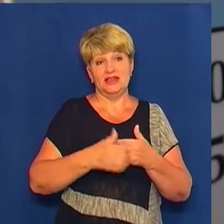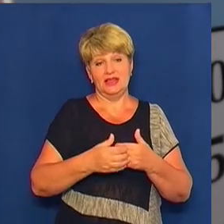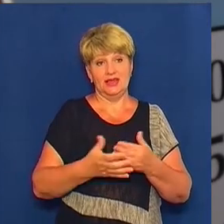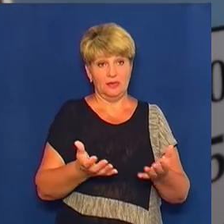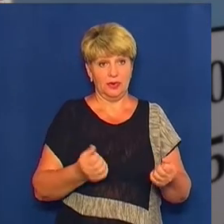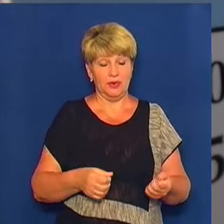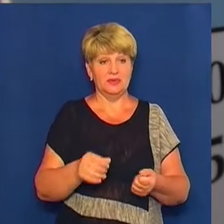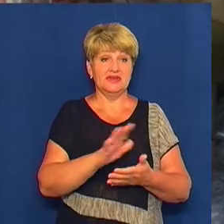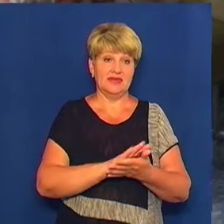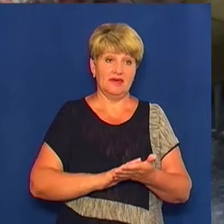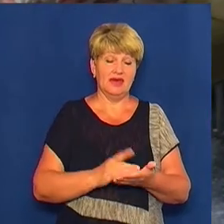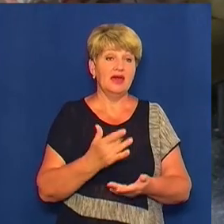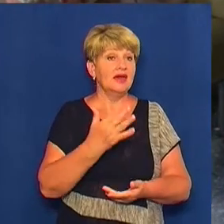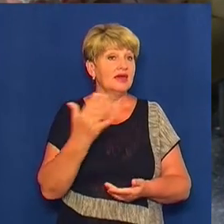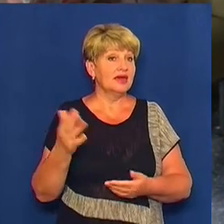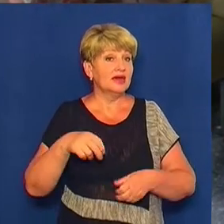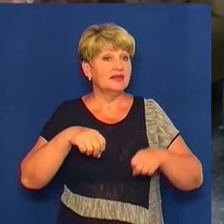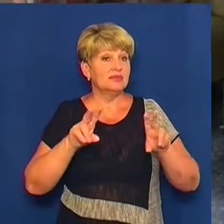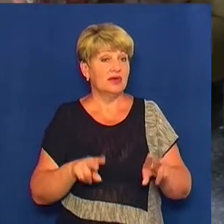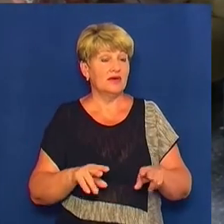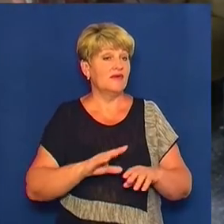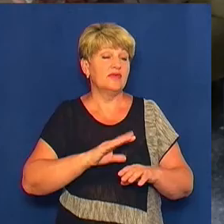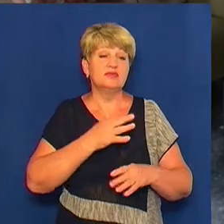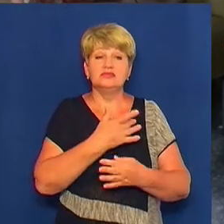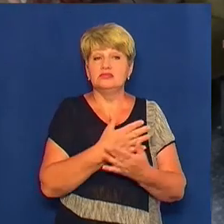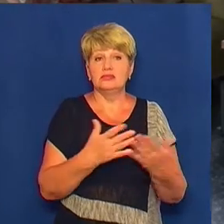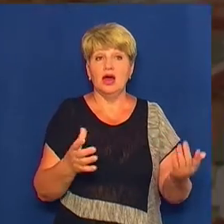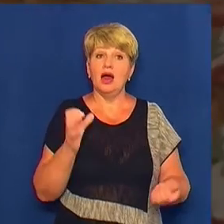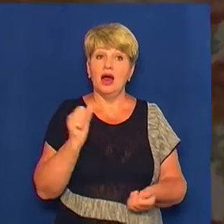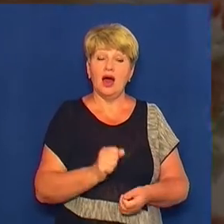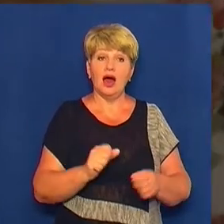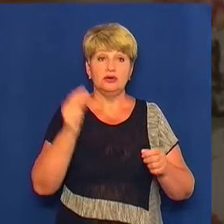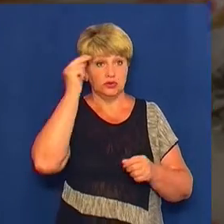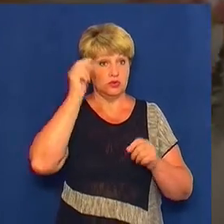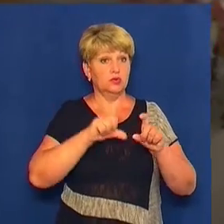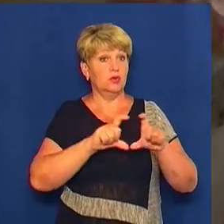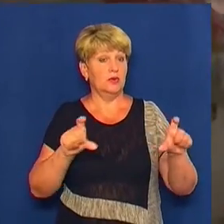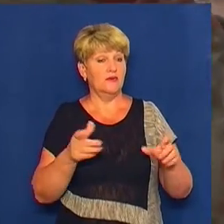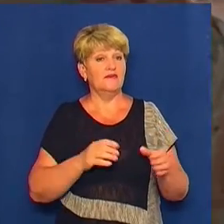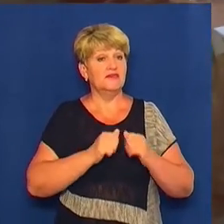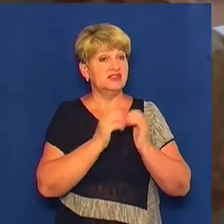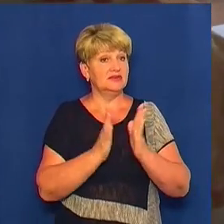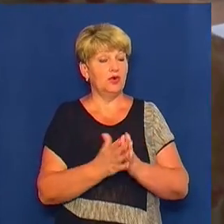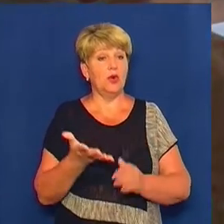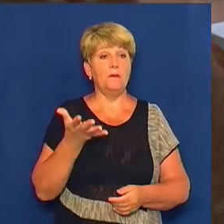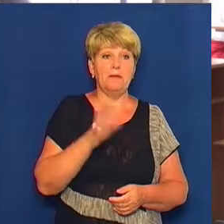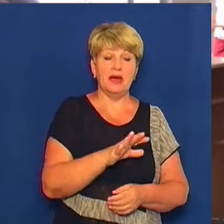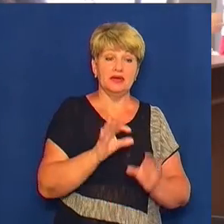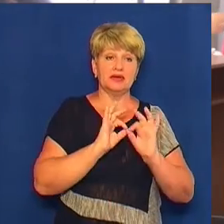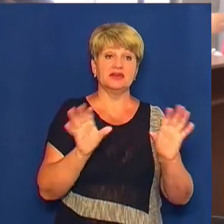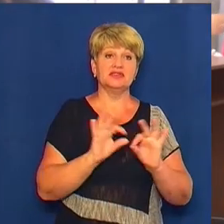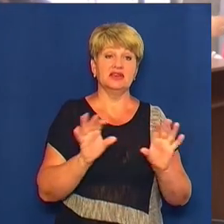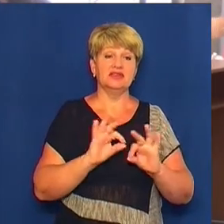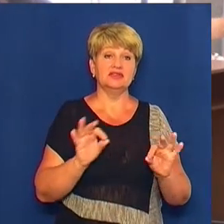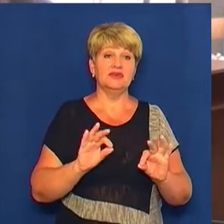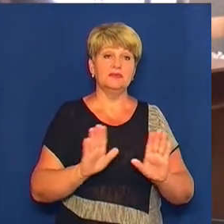спеціальностей не обмежена, а от закладів, куди можна подати документи на бюджет – п'ять, говорить відповідальний секретар приймальної комісії університету